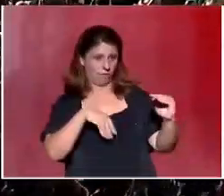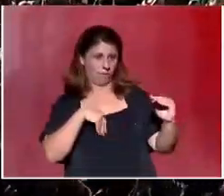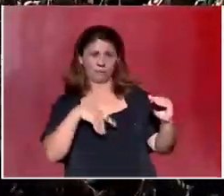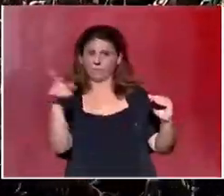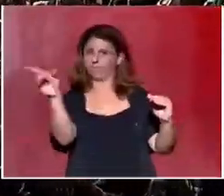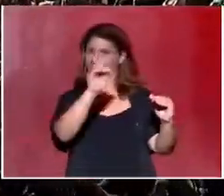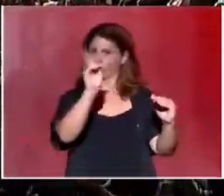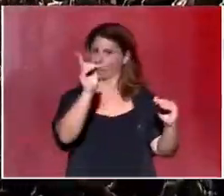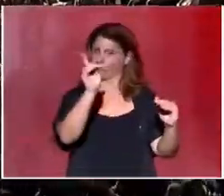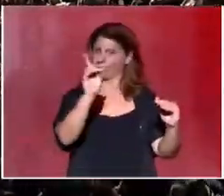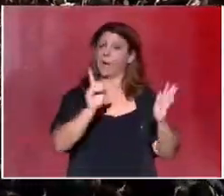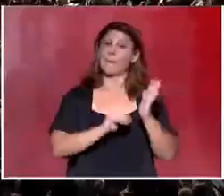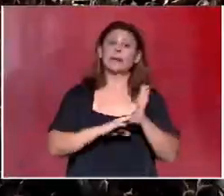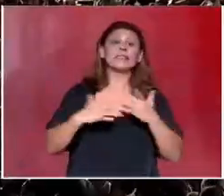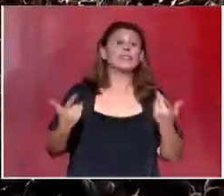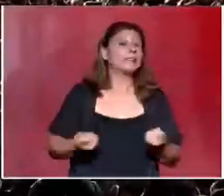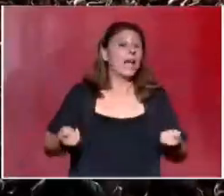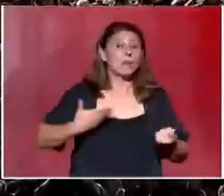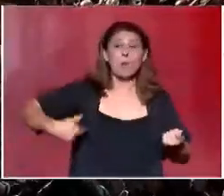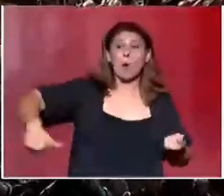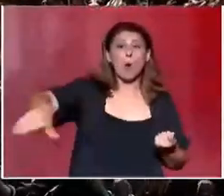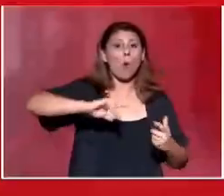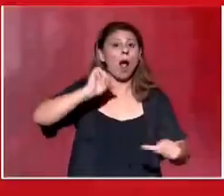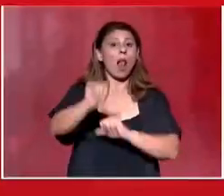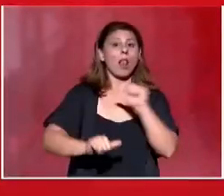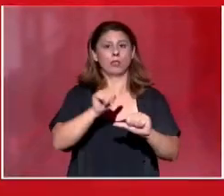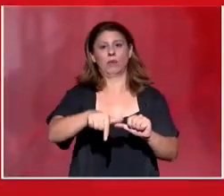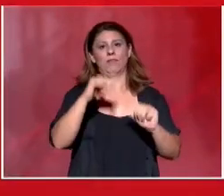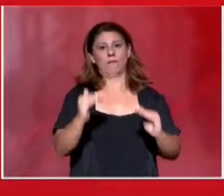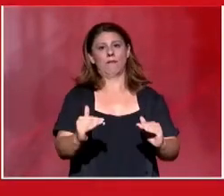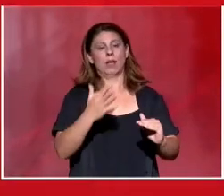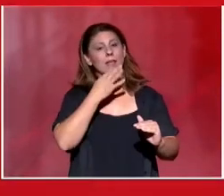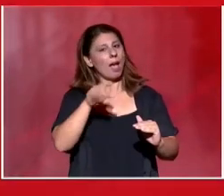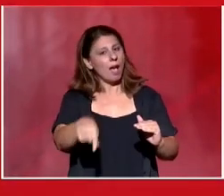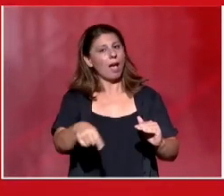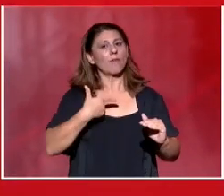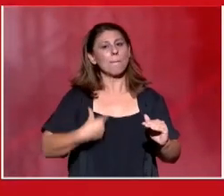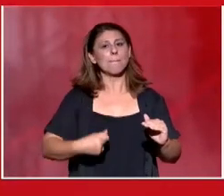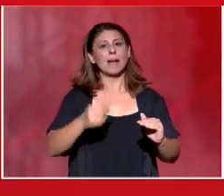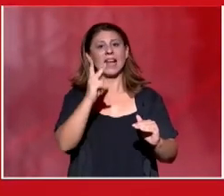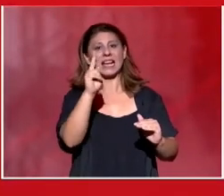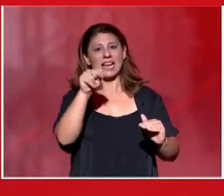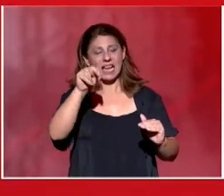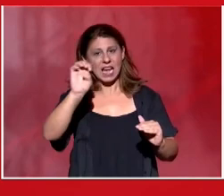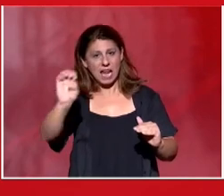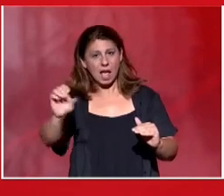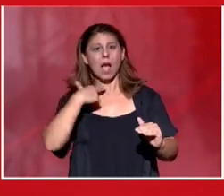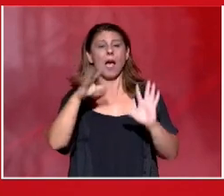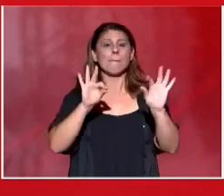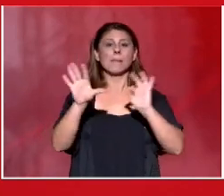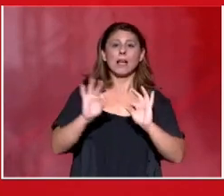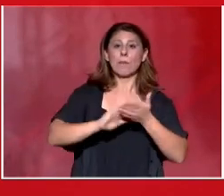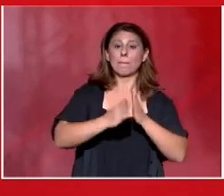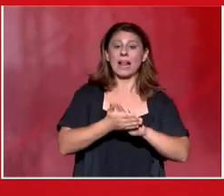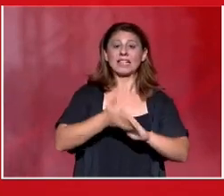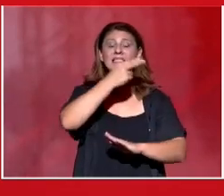αλλά το τι κάνουμε για να την αλλάξουμε. Γι' αυτό τα μέλη της ΧΝΕ επιλέγουμε να κάνουμε πράξη